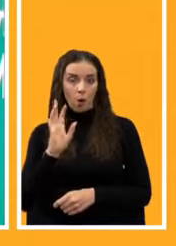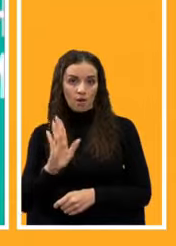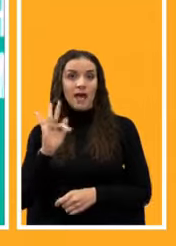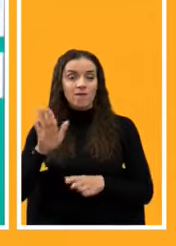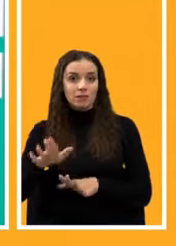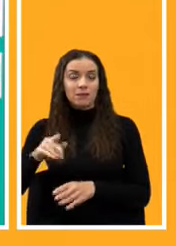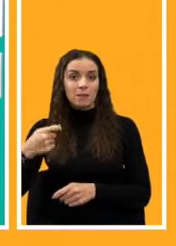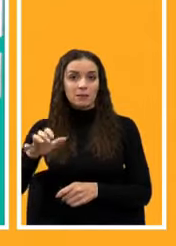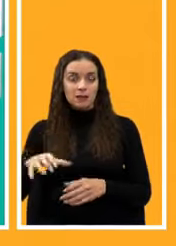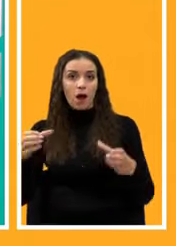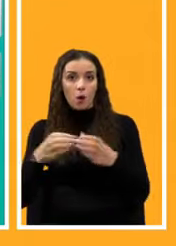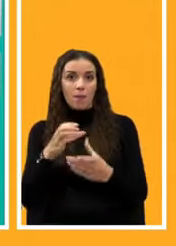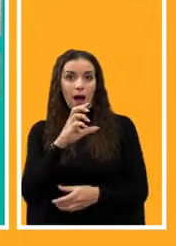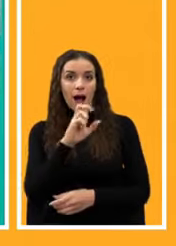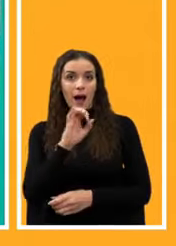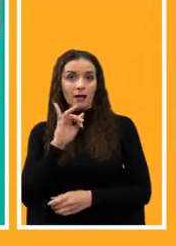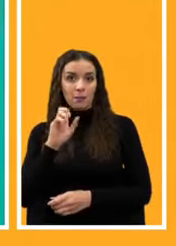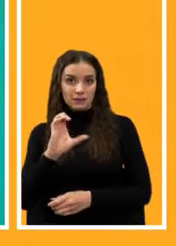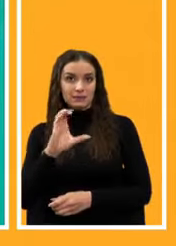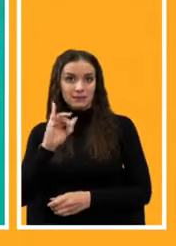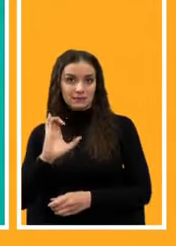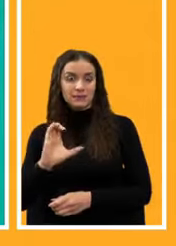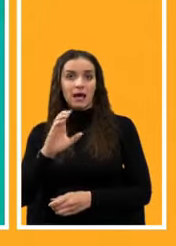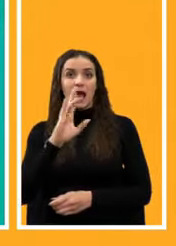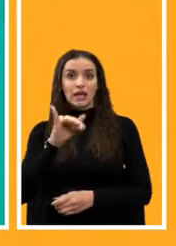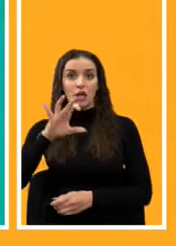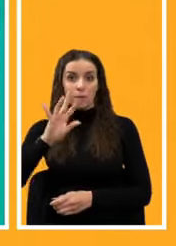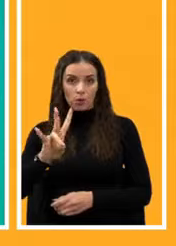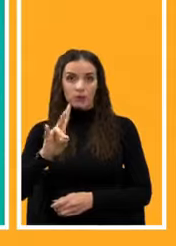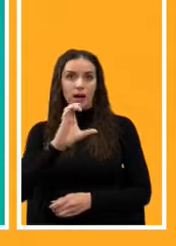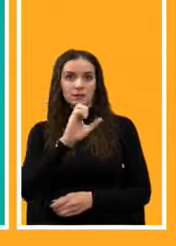компанії Airbus SIS Кімон Сатірополос.